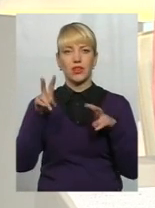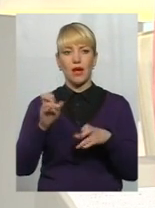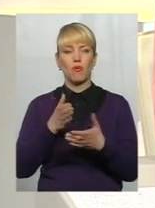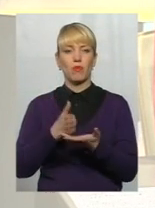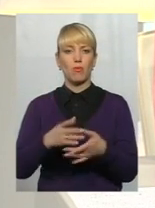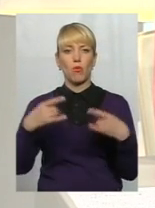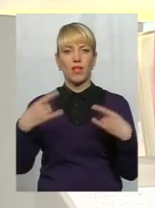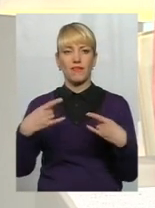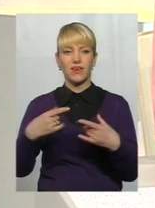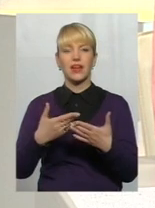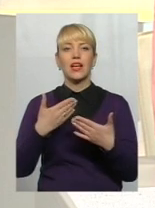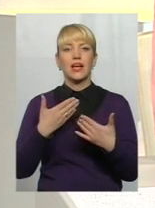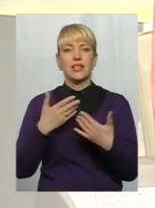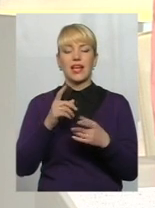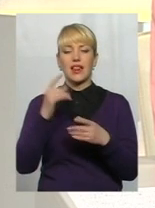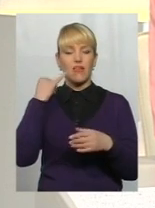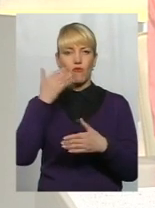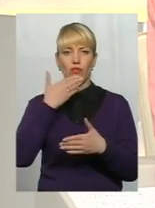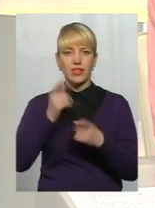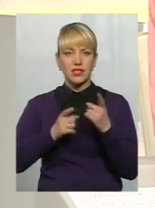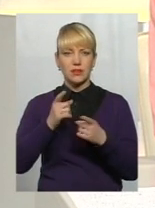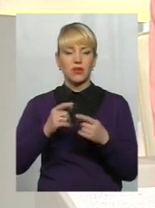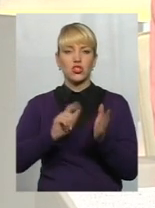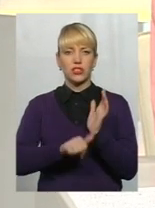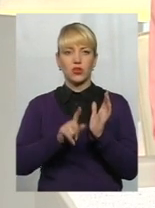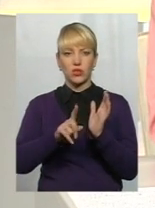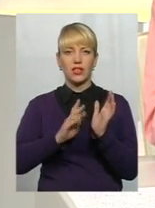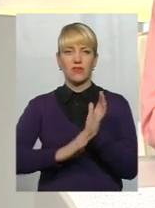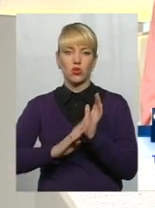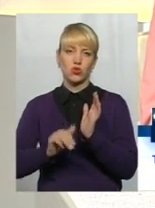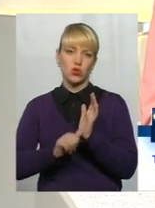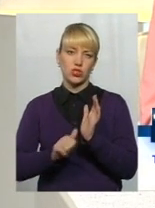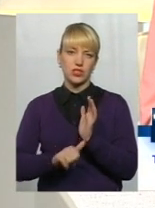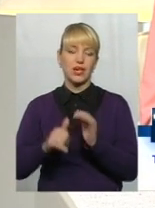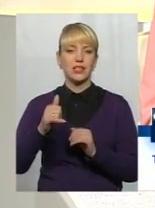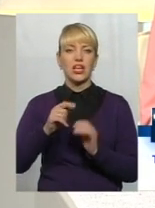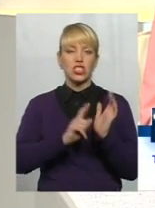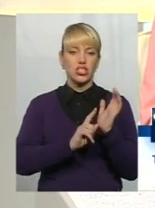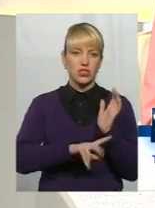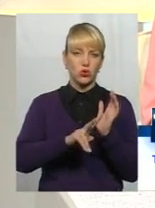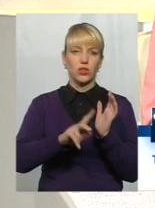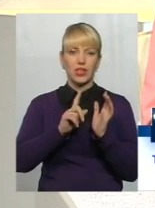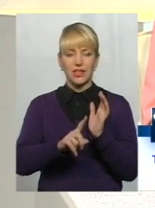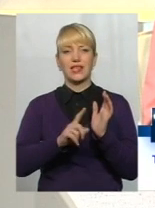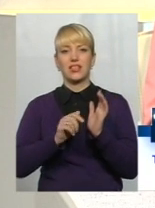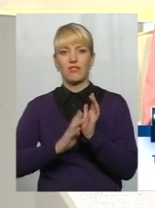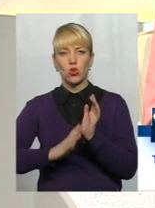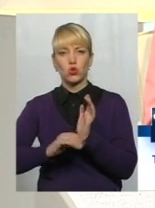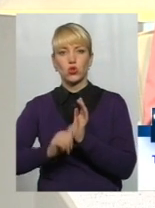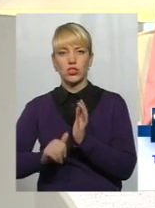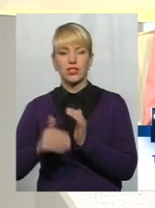прямому ефірі. Телефон для зв'язку незмінний 619060. 619060. Якщо у вашого